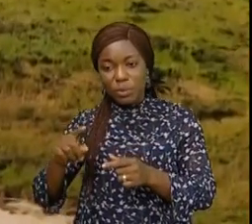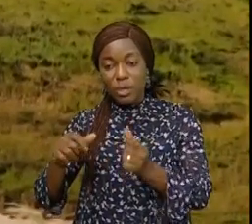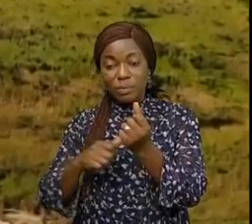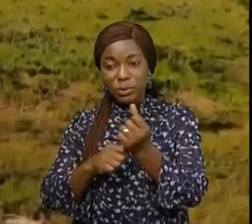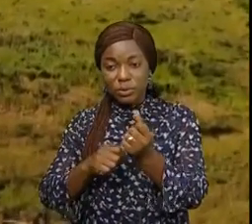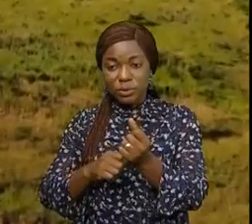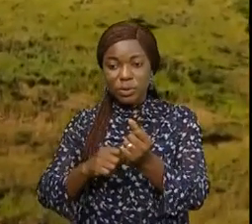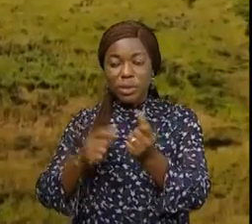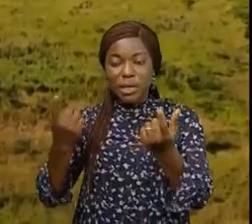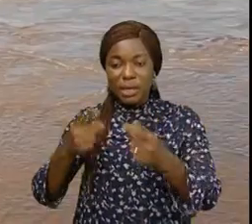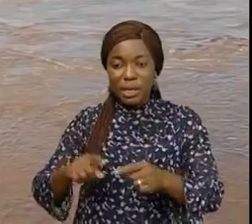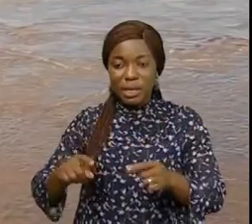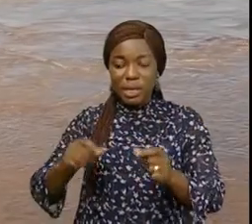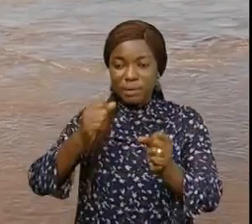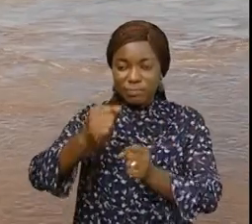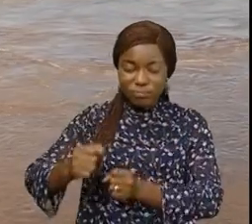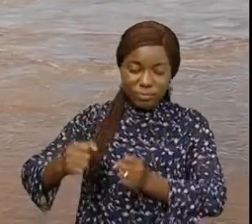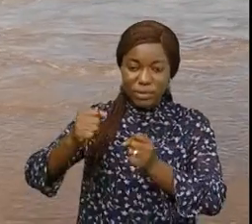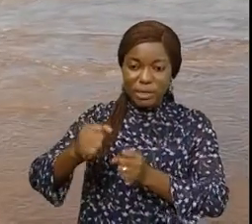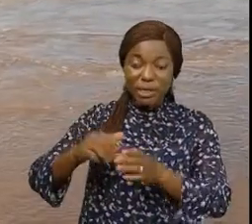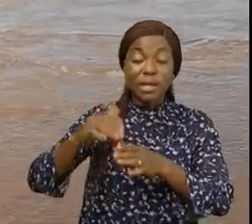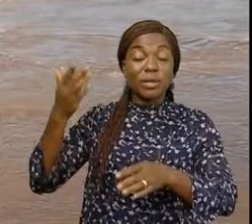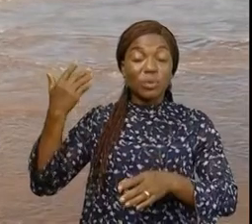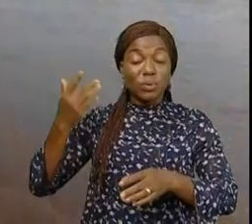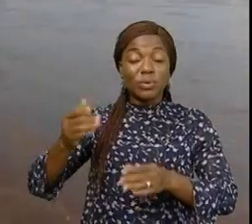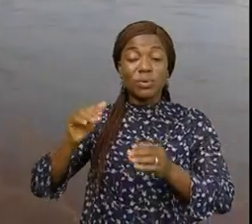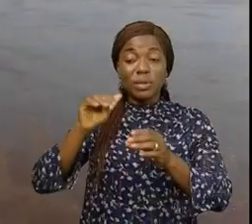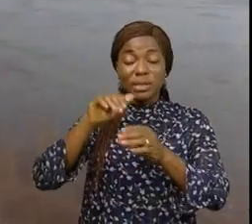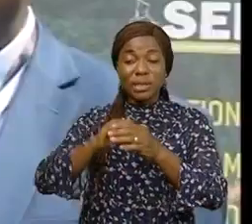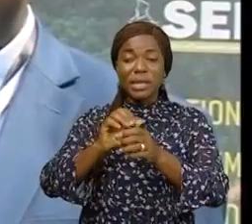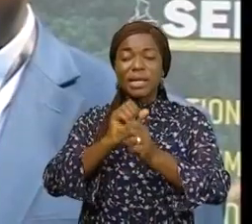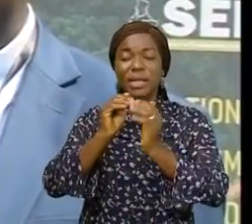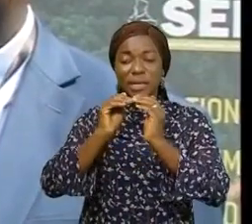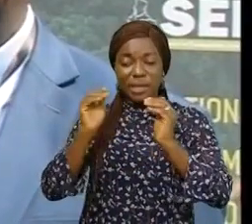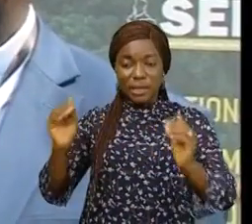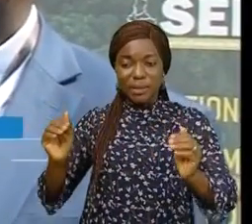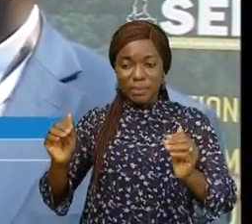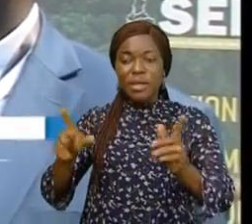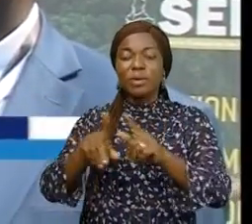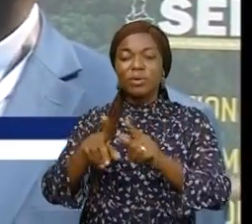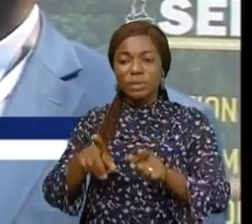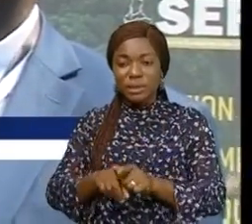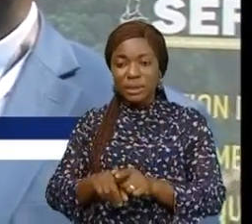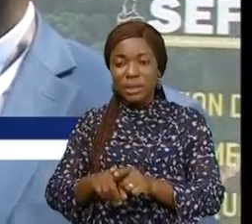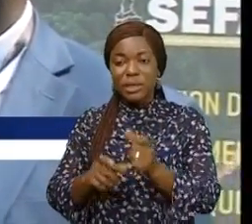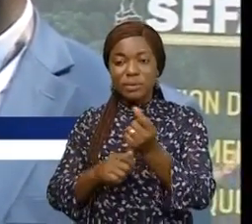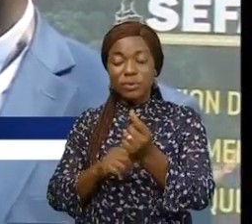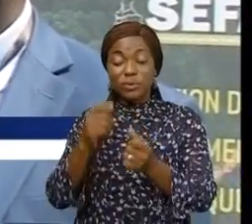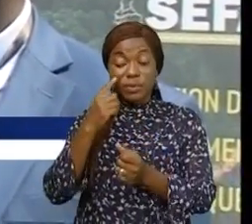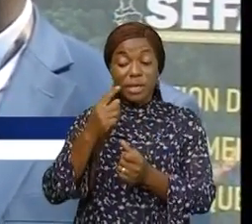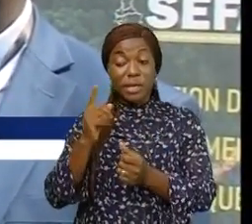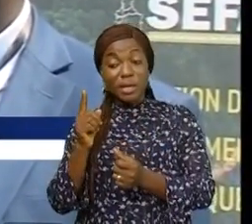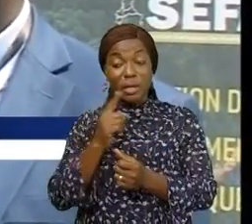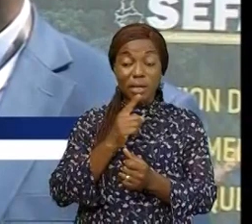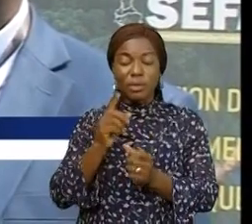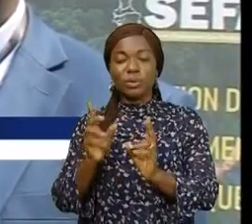de naviguer en toute sécurité sur le bassin du Congo. Les capitaines ne vont plus regarder à vue d'oeil